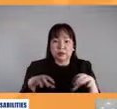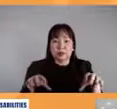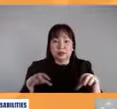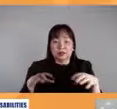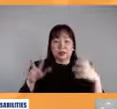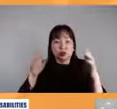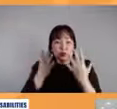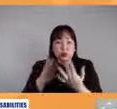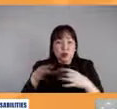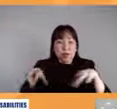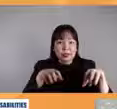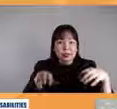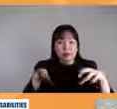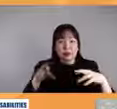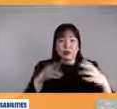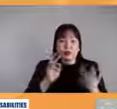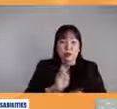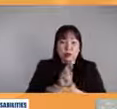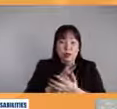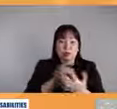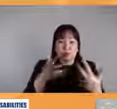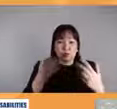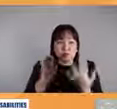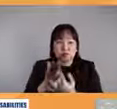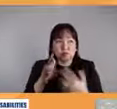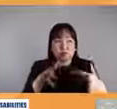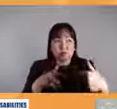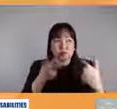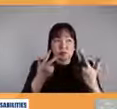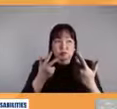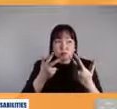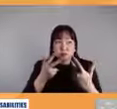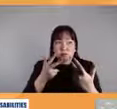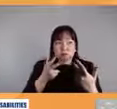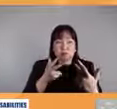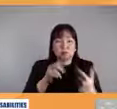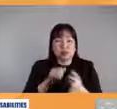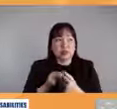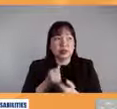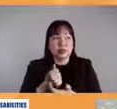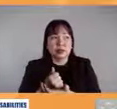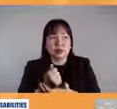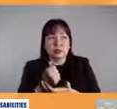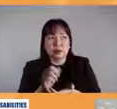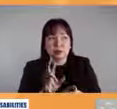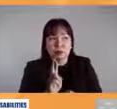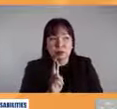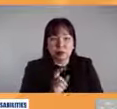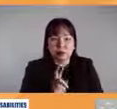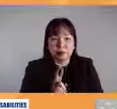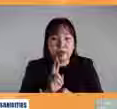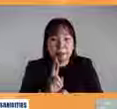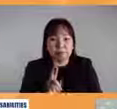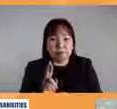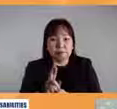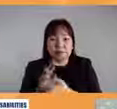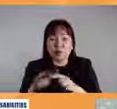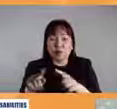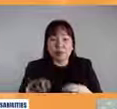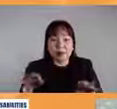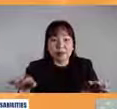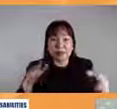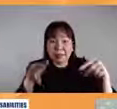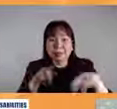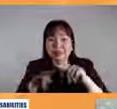online na platform para magbigay ng rehabilitation sa mga bata at mga